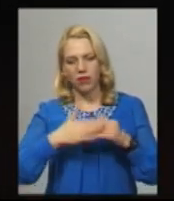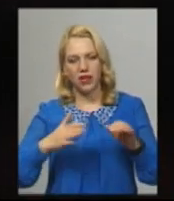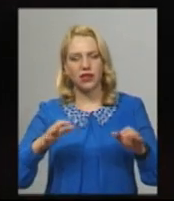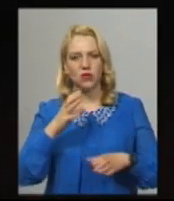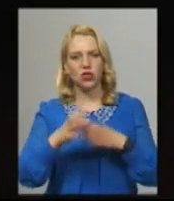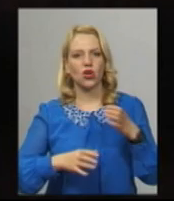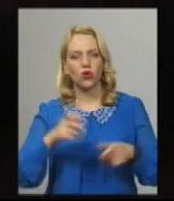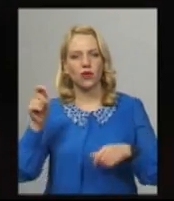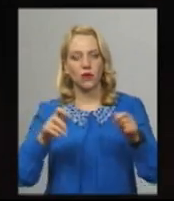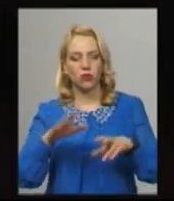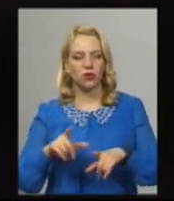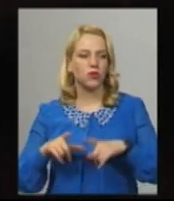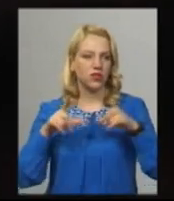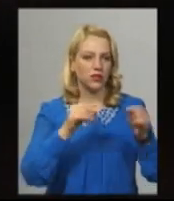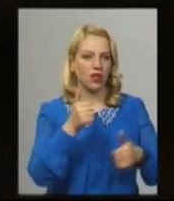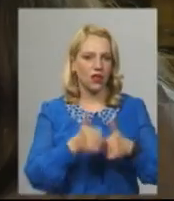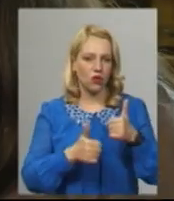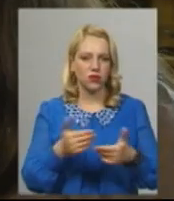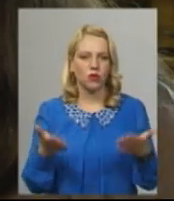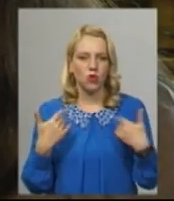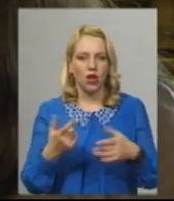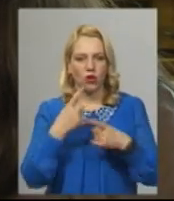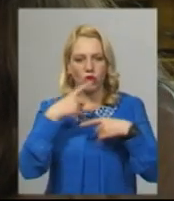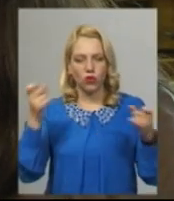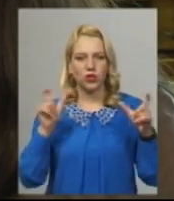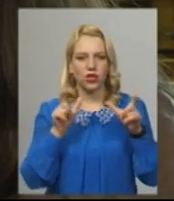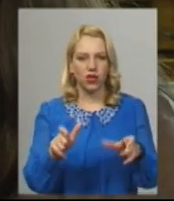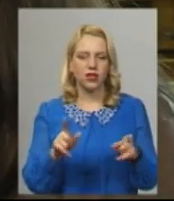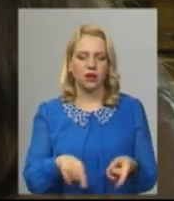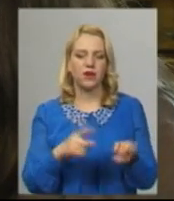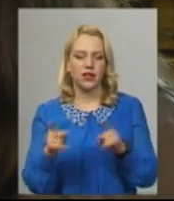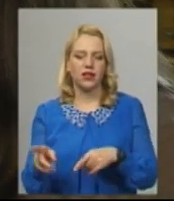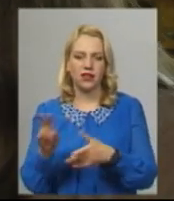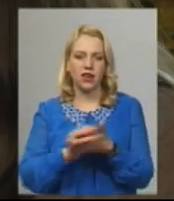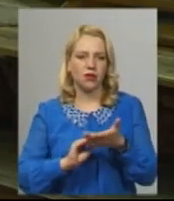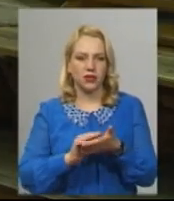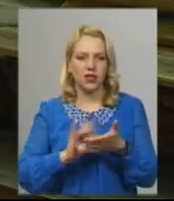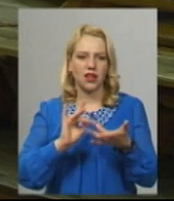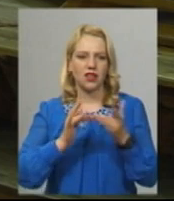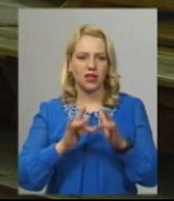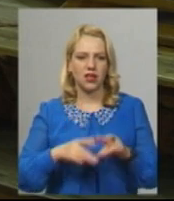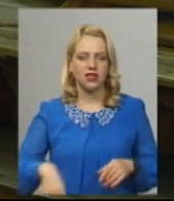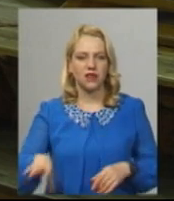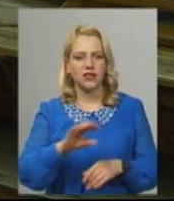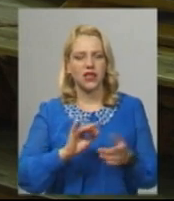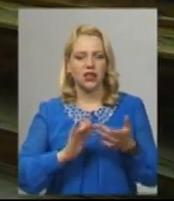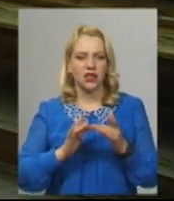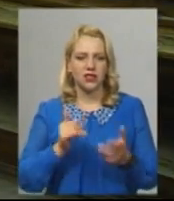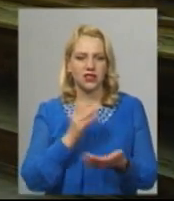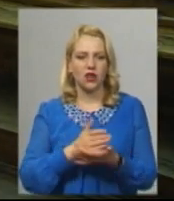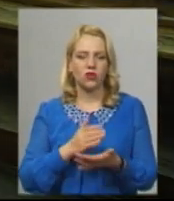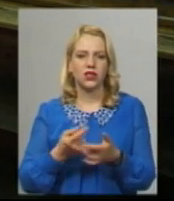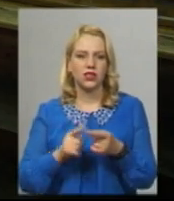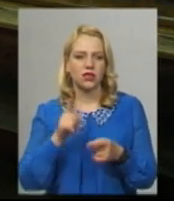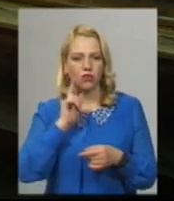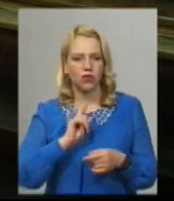Далі поїздка на конкурс та перепочинок і оголошення карантину та перехід на репетиції на інтернет-ресурсах Всі в інтернеті зараз знаходяться, а